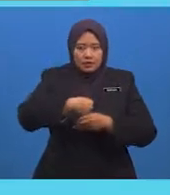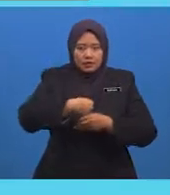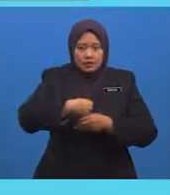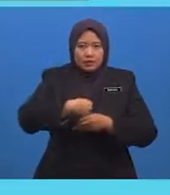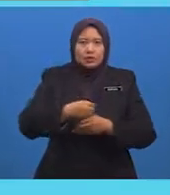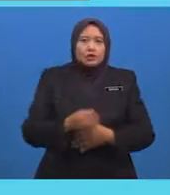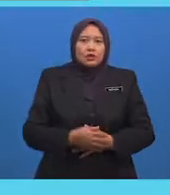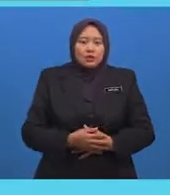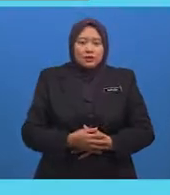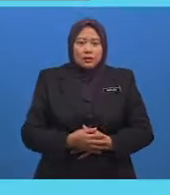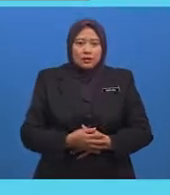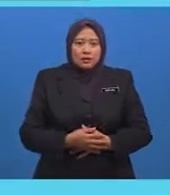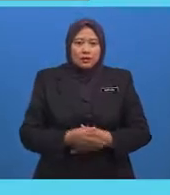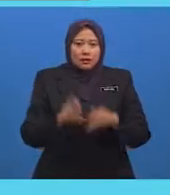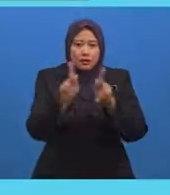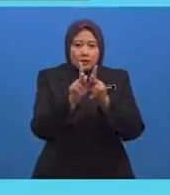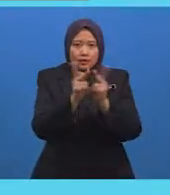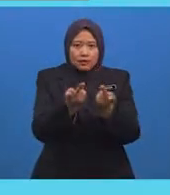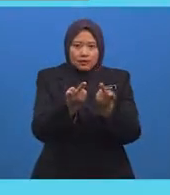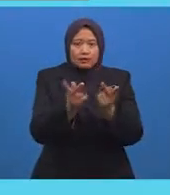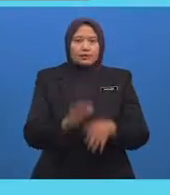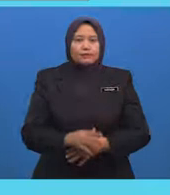itu Kepada Murid-muridnya